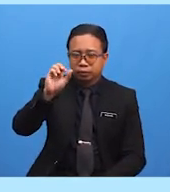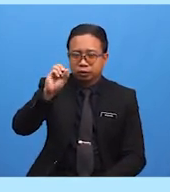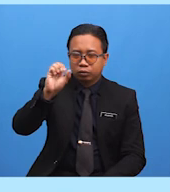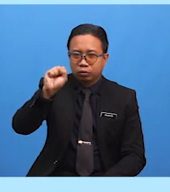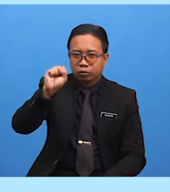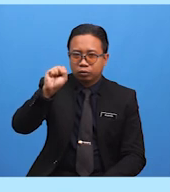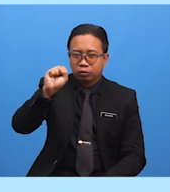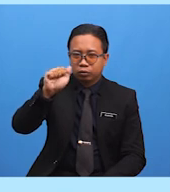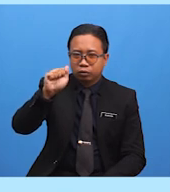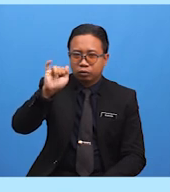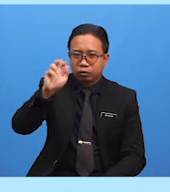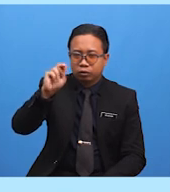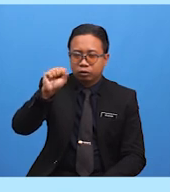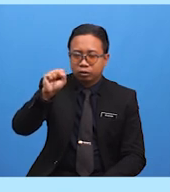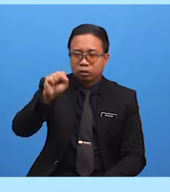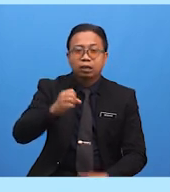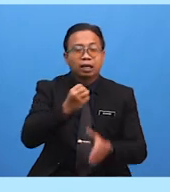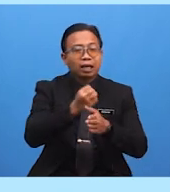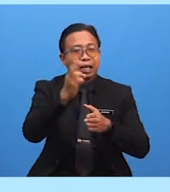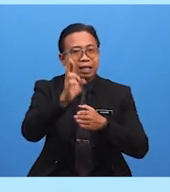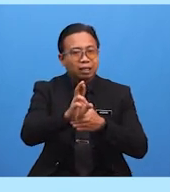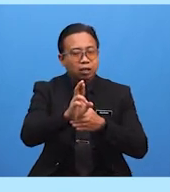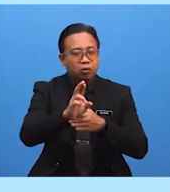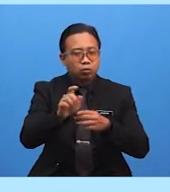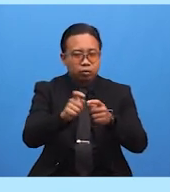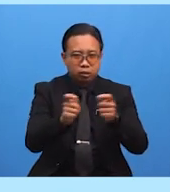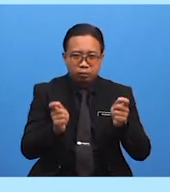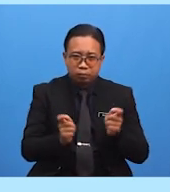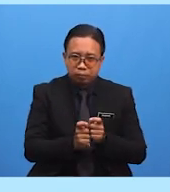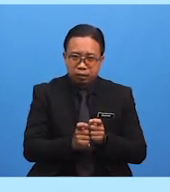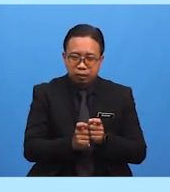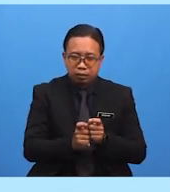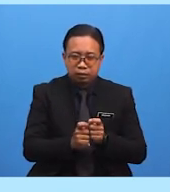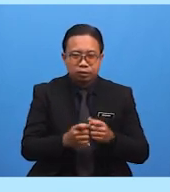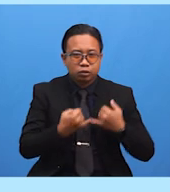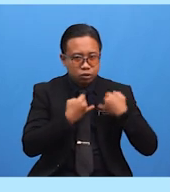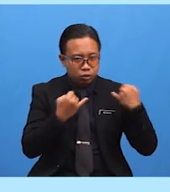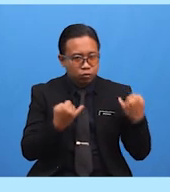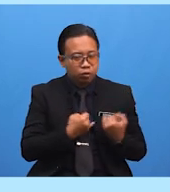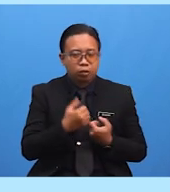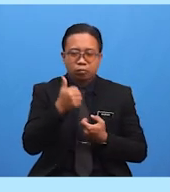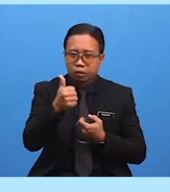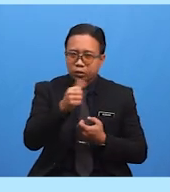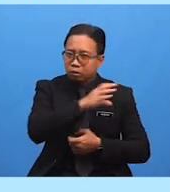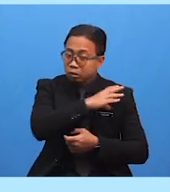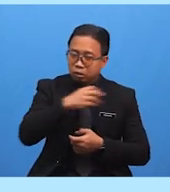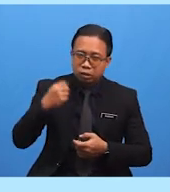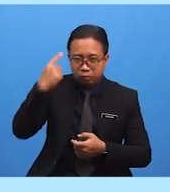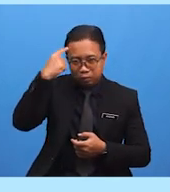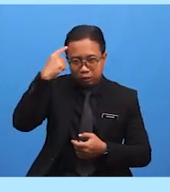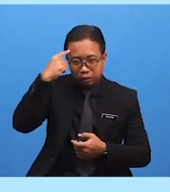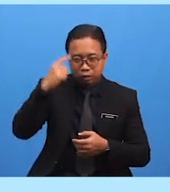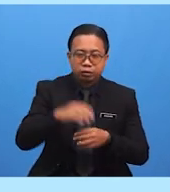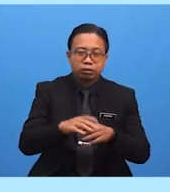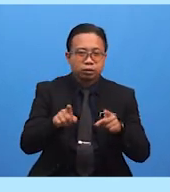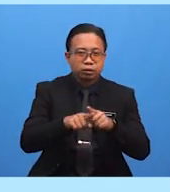Atau Tempat yang menenangkan jiwa dan minda Seperti Air terjun